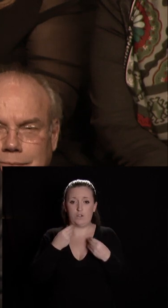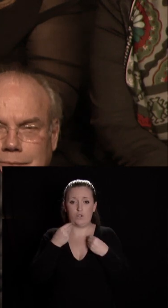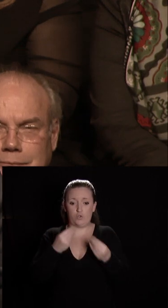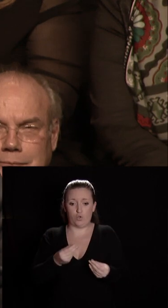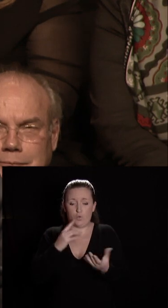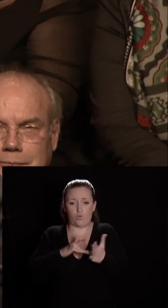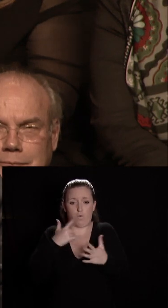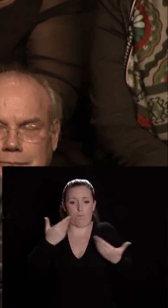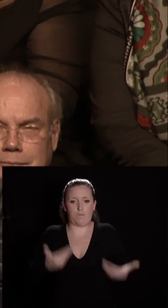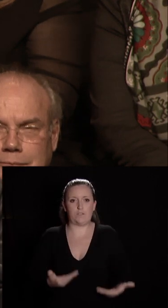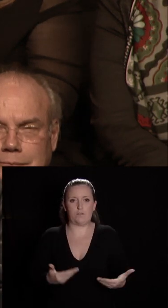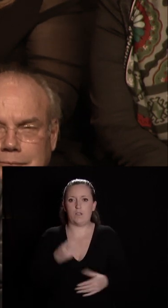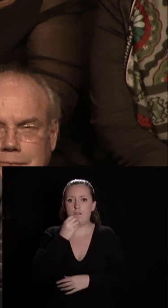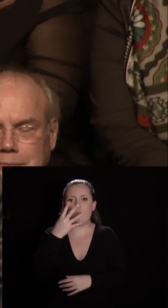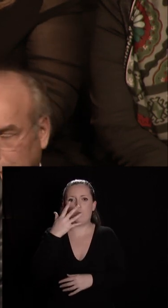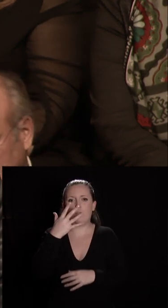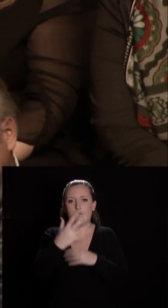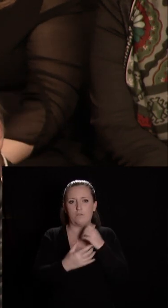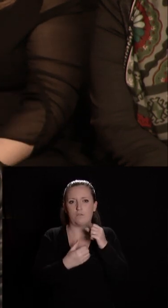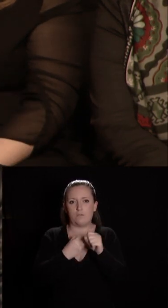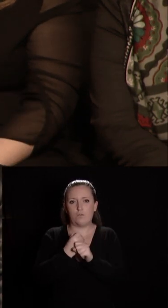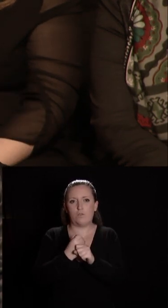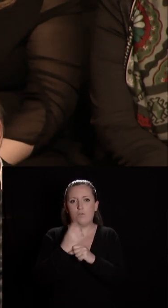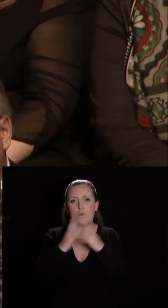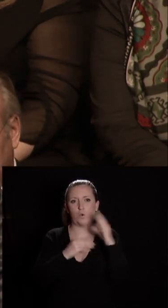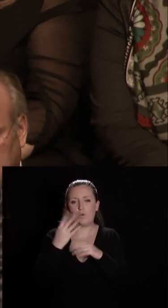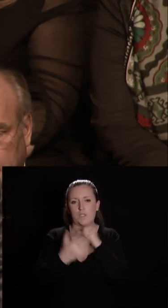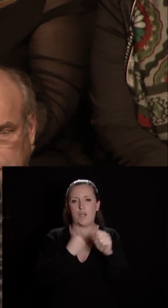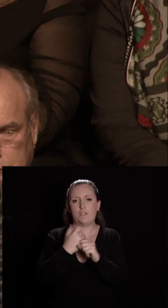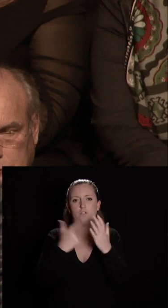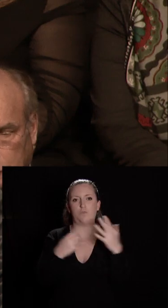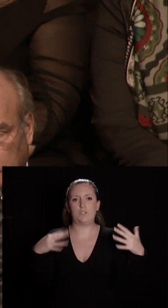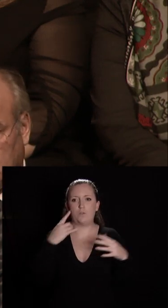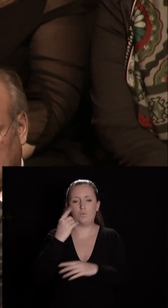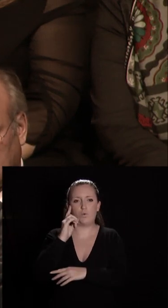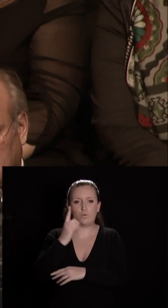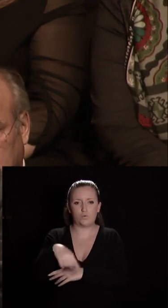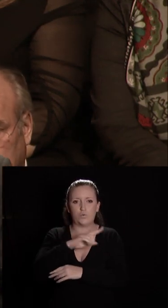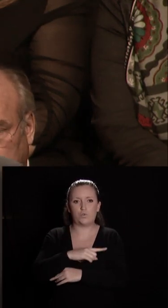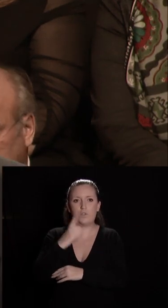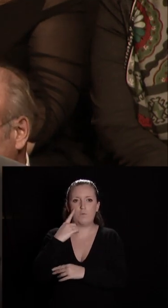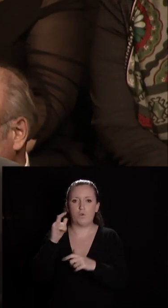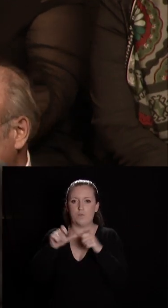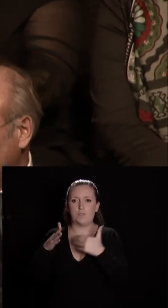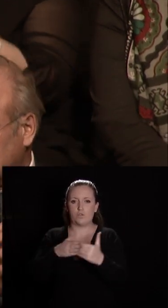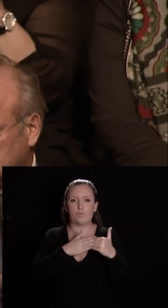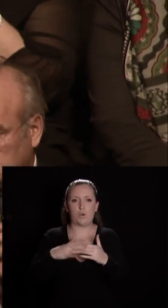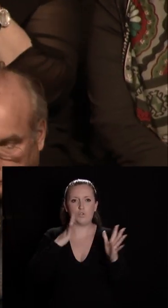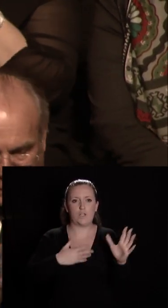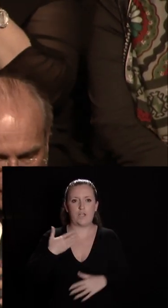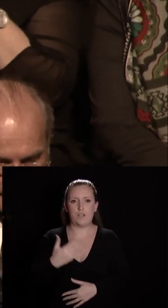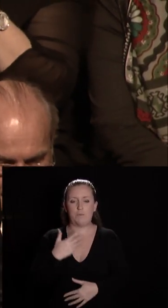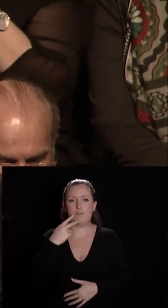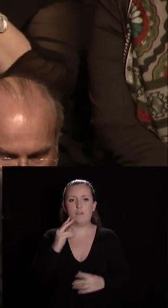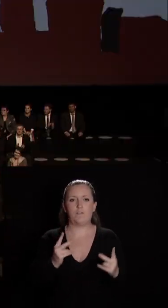présent bonne et heureuse année 2019 à toutes et à tous et à tous ceux qui vous sont chers et que vous aimez vive la